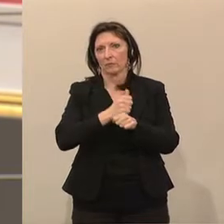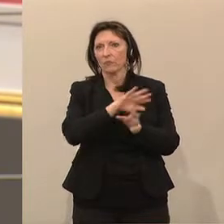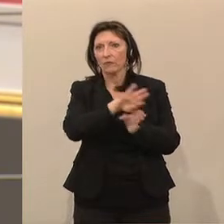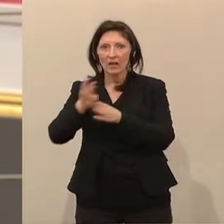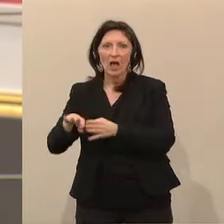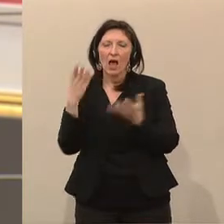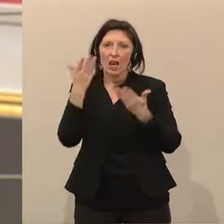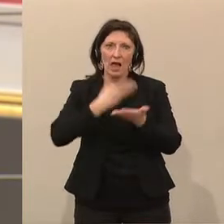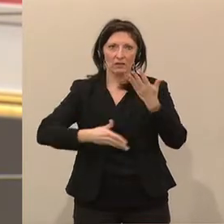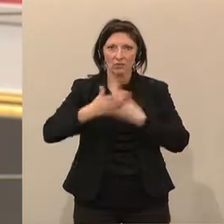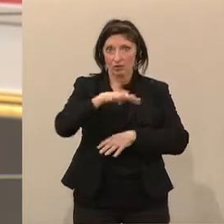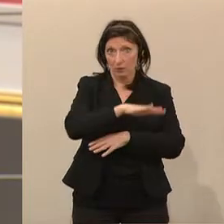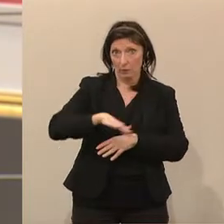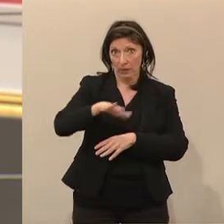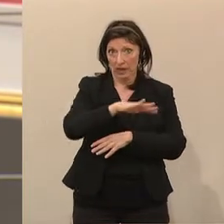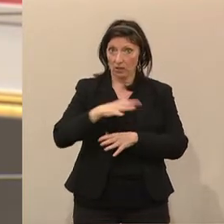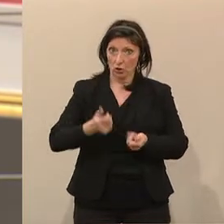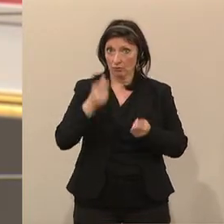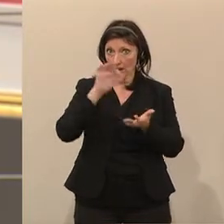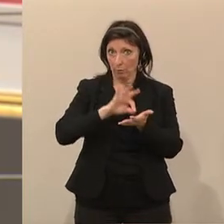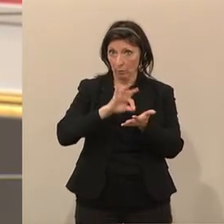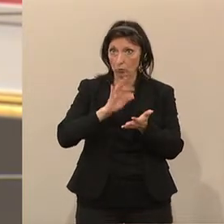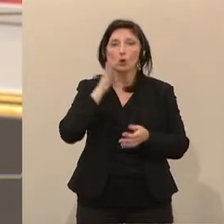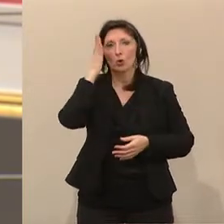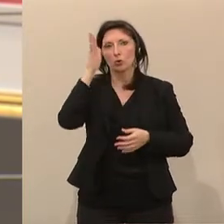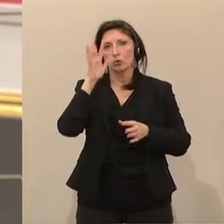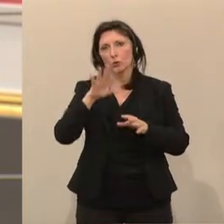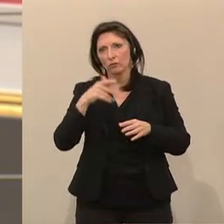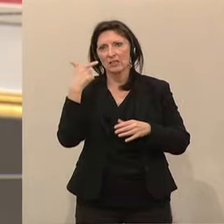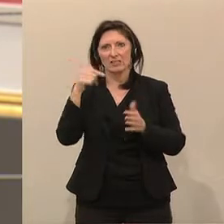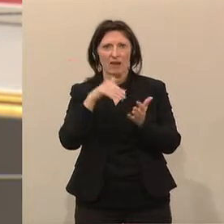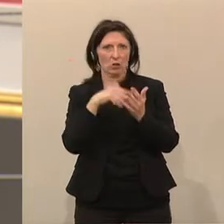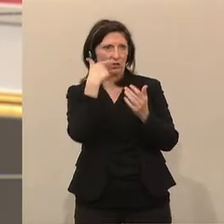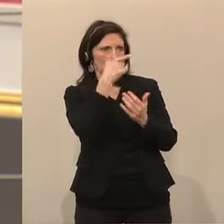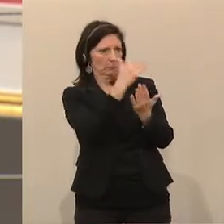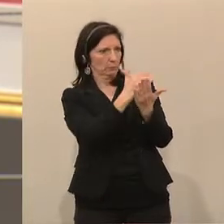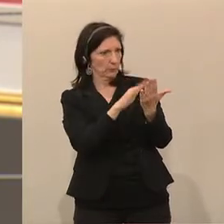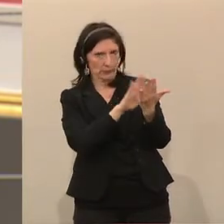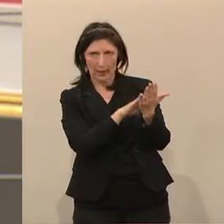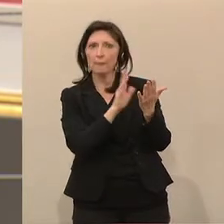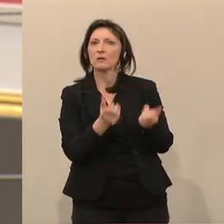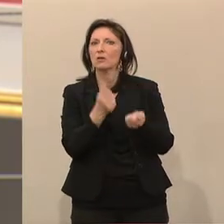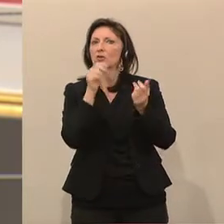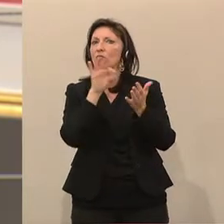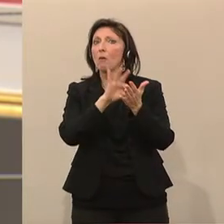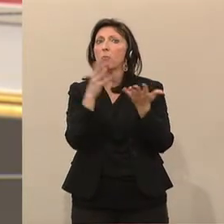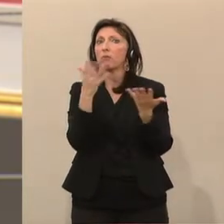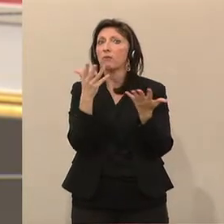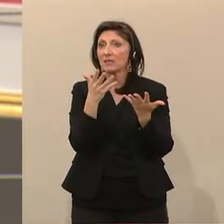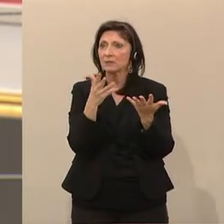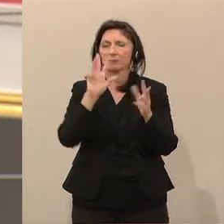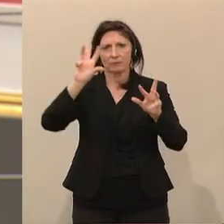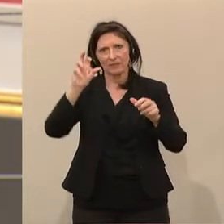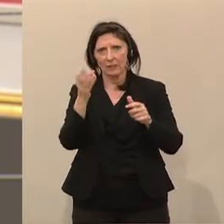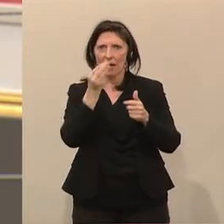Schwerpunkt auf die Zukunft der gemeinsamen Agrarpolitik nach 2020 liegen. Basierend auf der Mitteilung zur Ernährung und